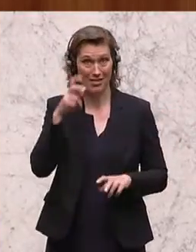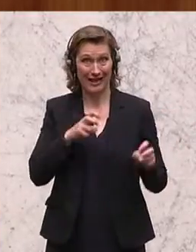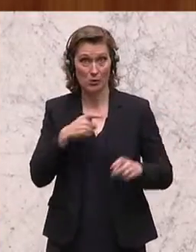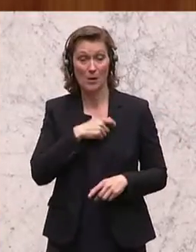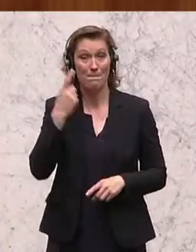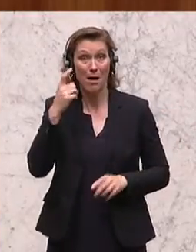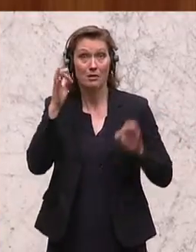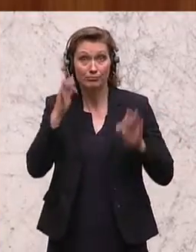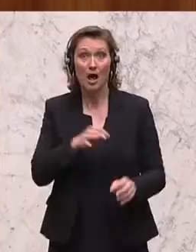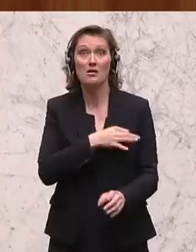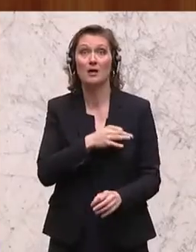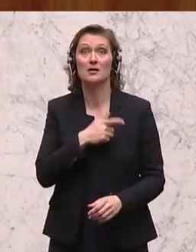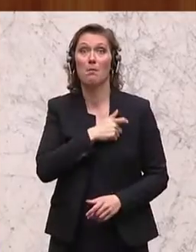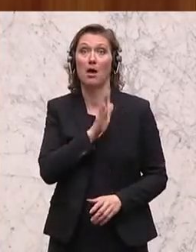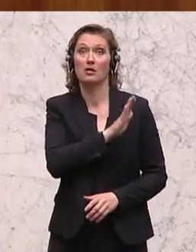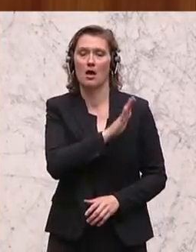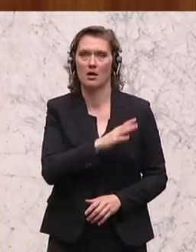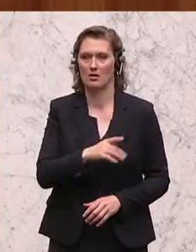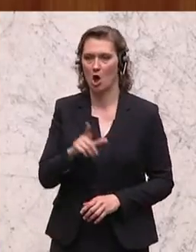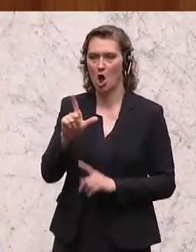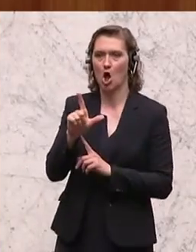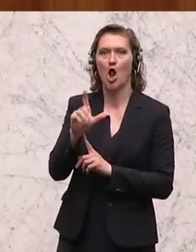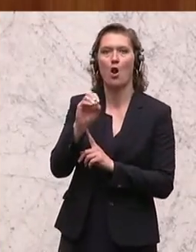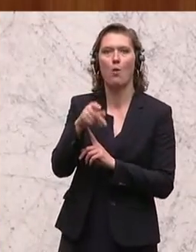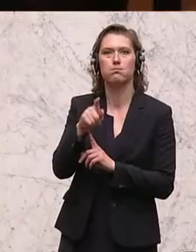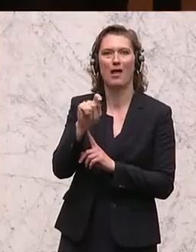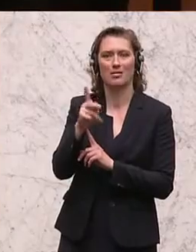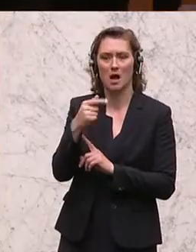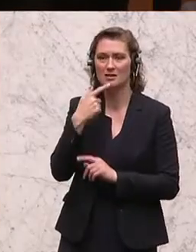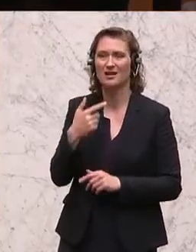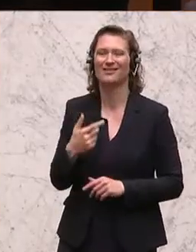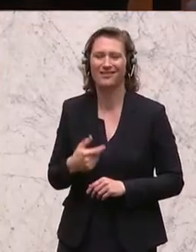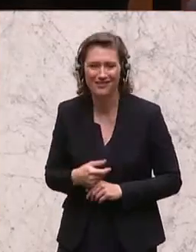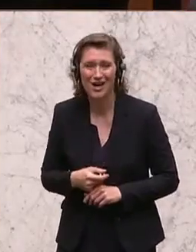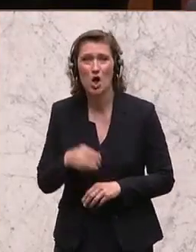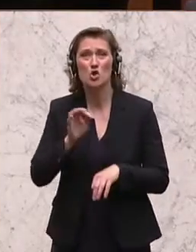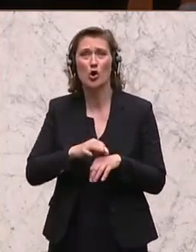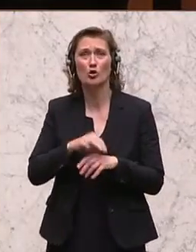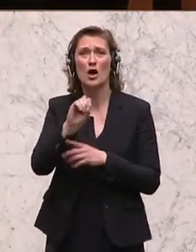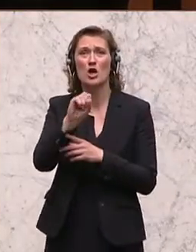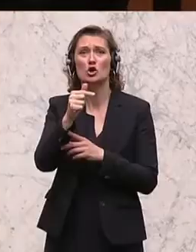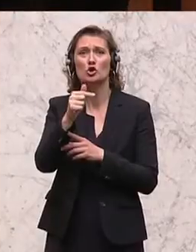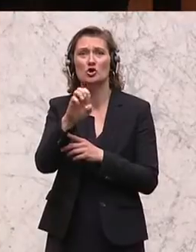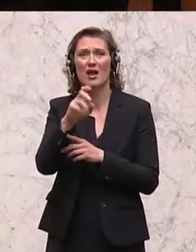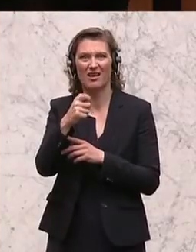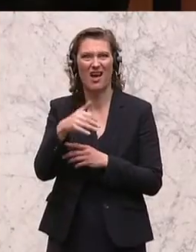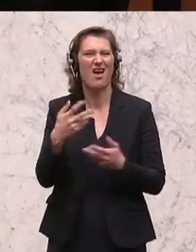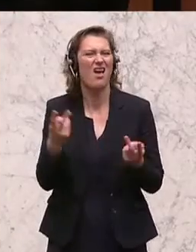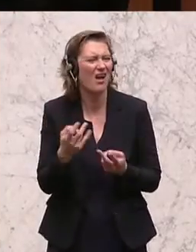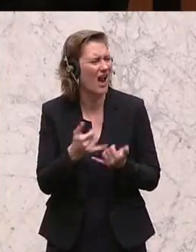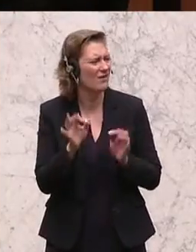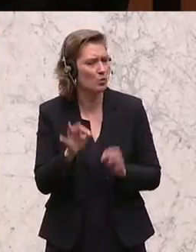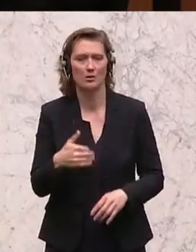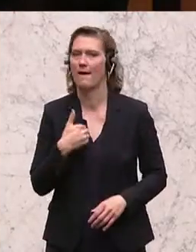Lobatka hat unabhängig davon gesagt, Dr. Steger, egal wie gut er ist, kommt nicht in Frage. Und jetzt,